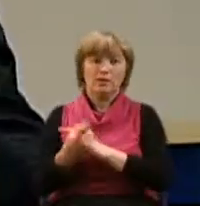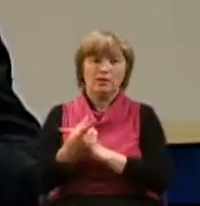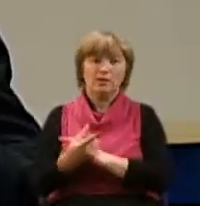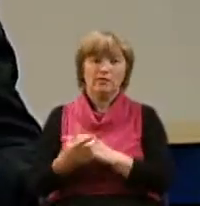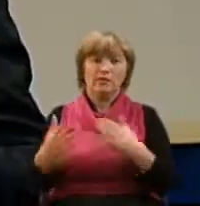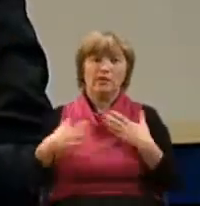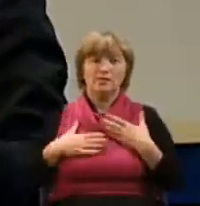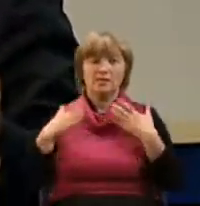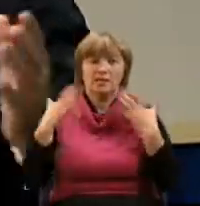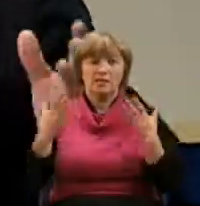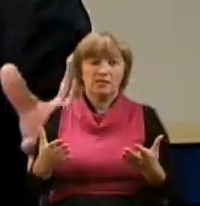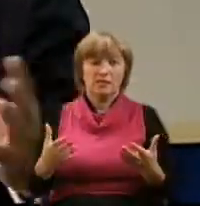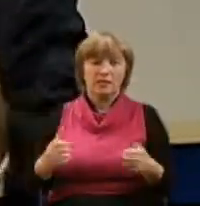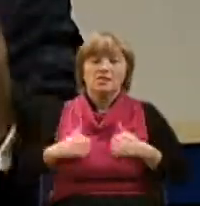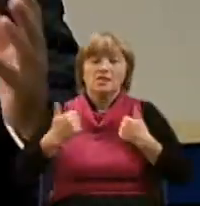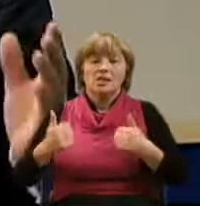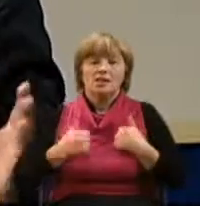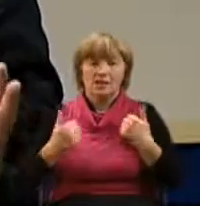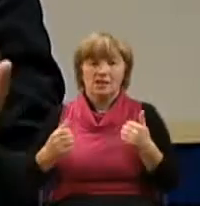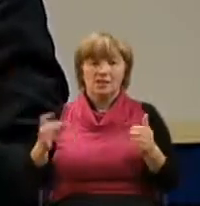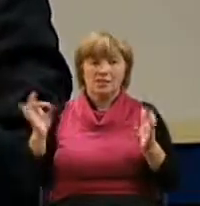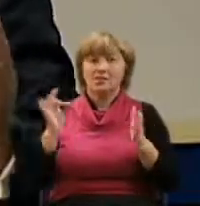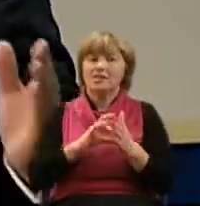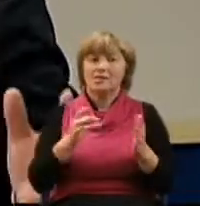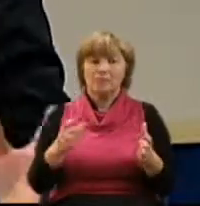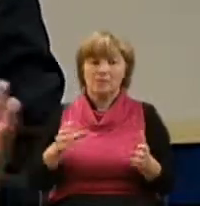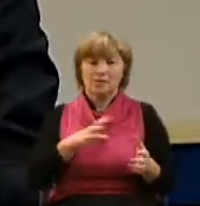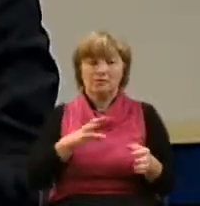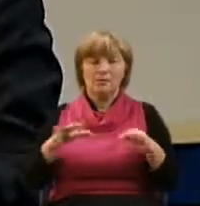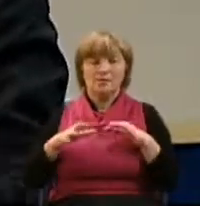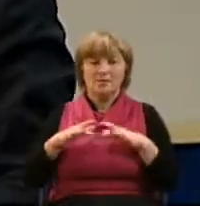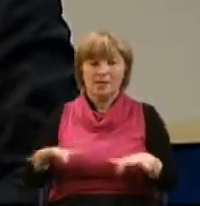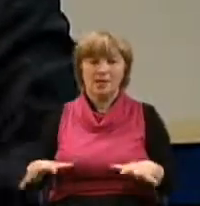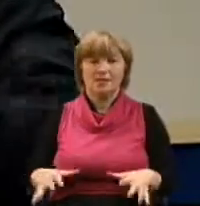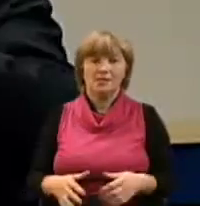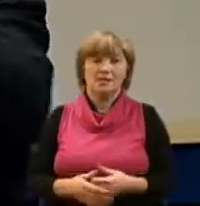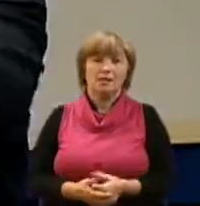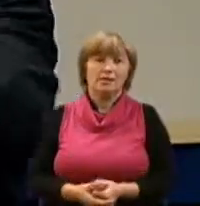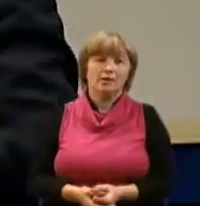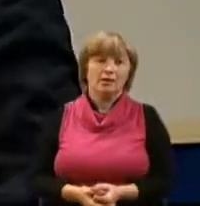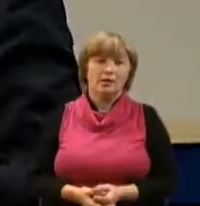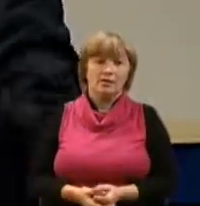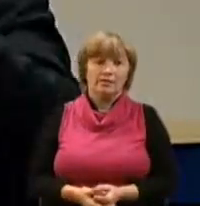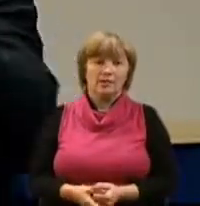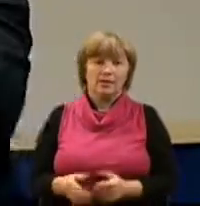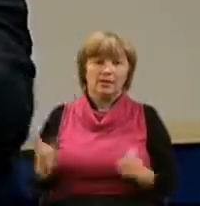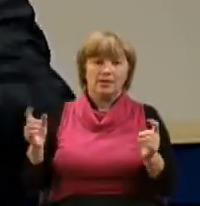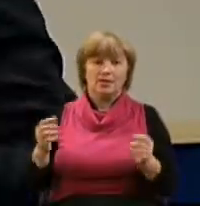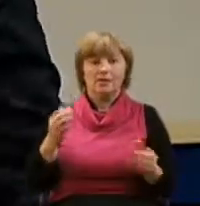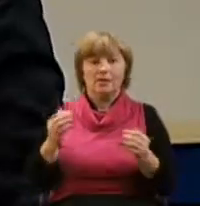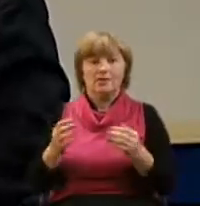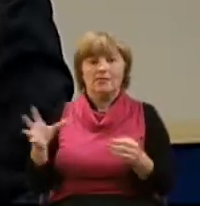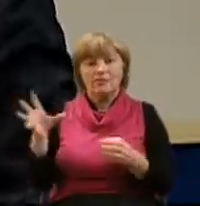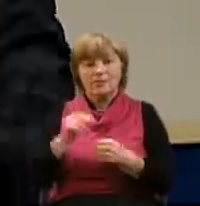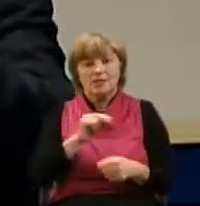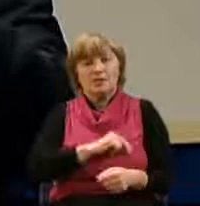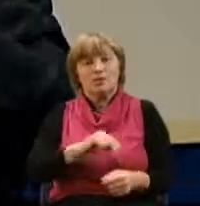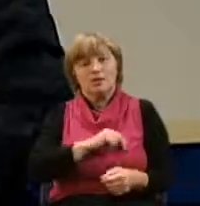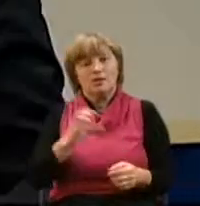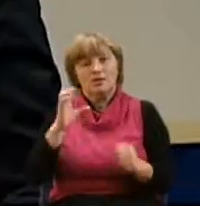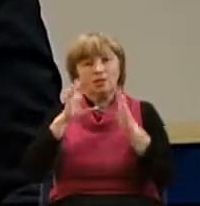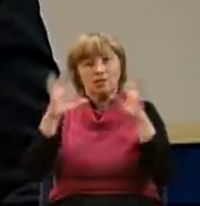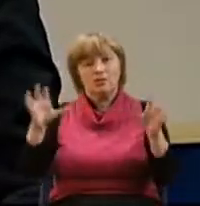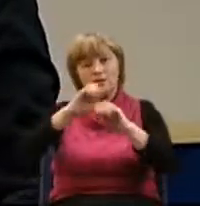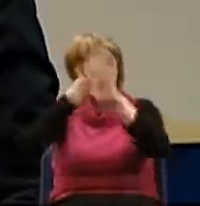инициативу, стараться, стремиться, быть деятельными, идти навстречу, сотрудничать с Духом Святым. И